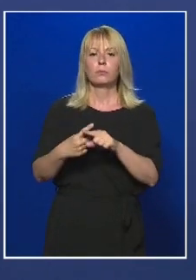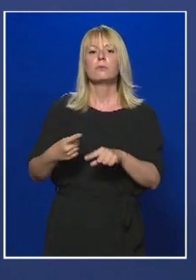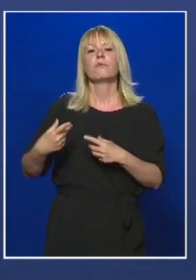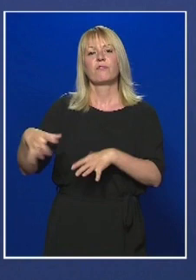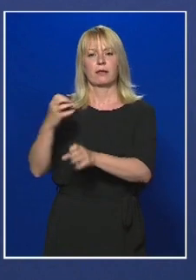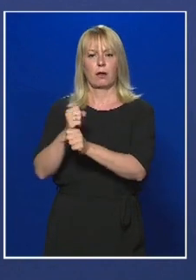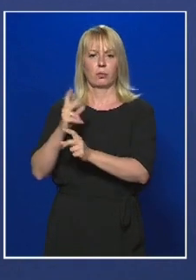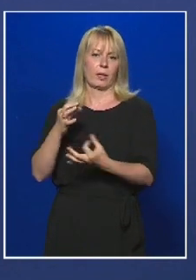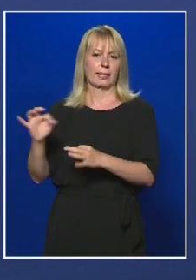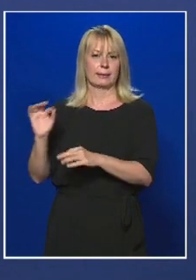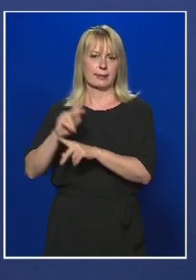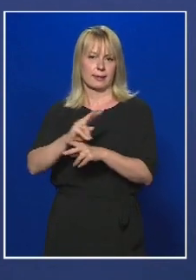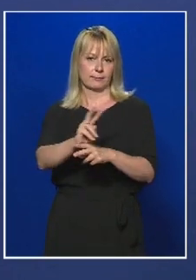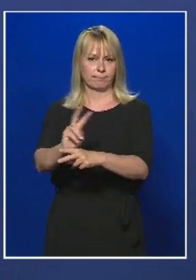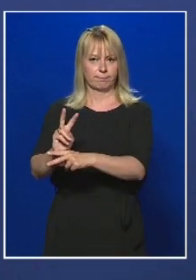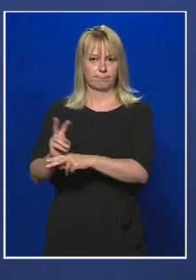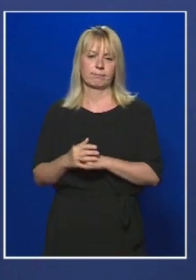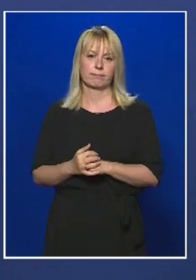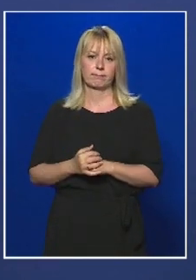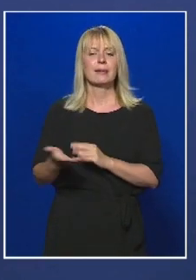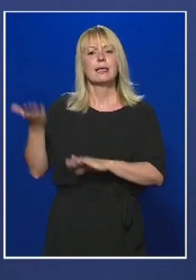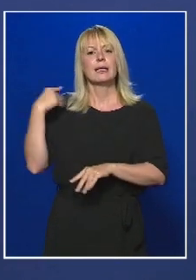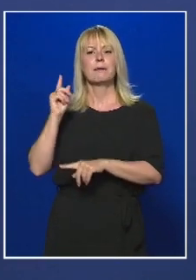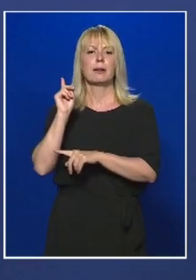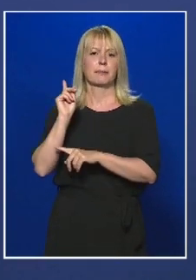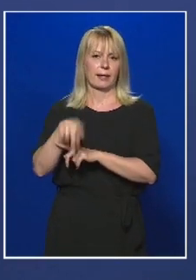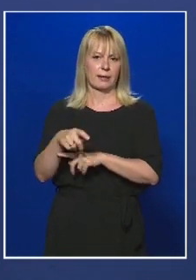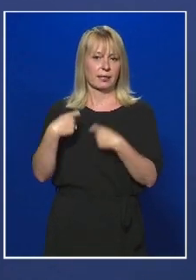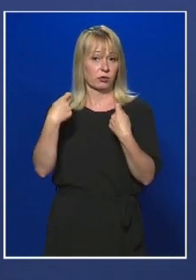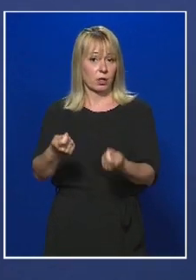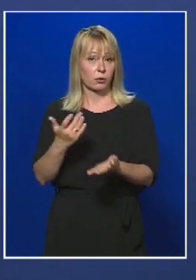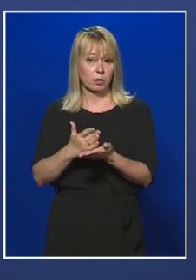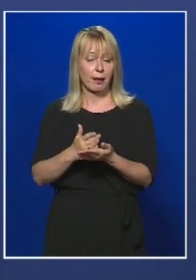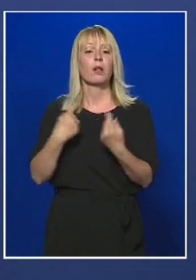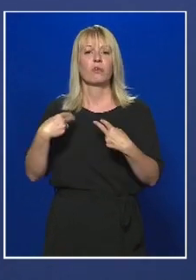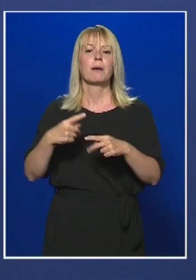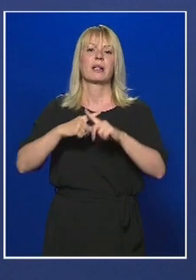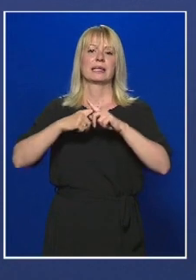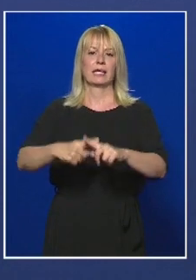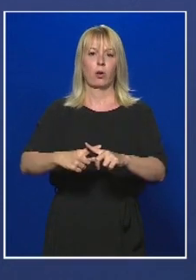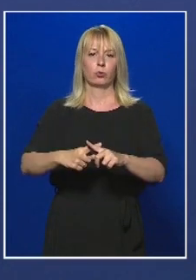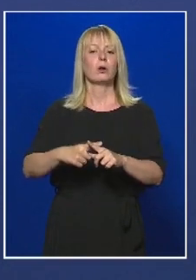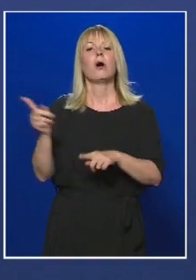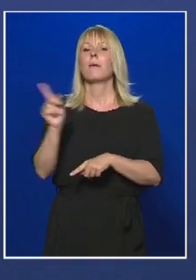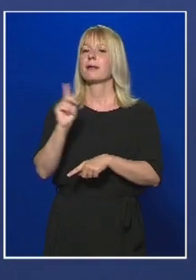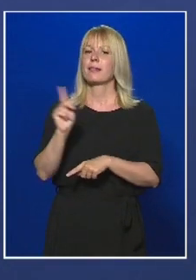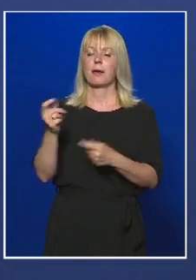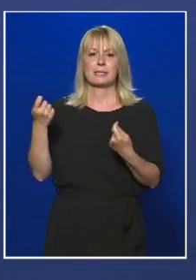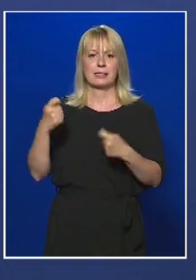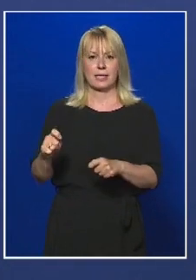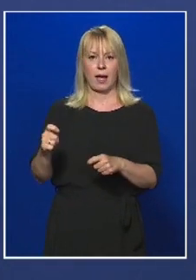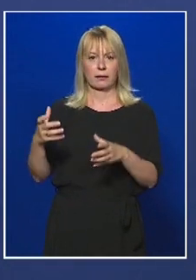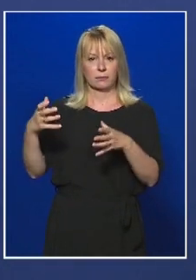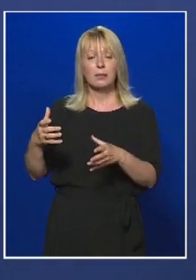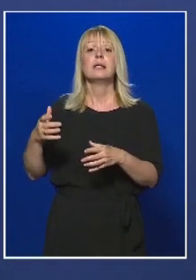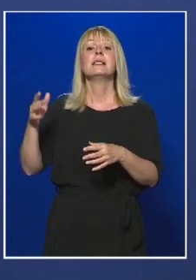intézkedik. A korábban kiadott rendelkezéseknek megfelelően továbbra is tilos tartózkodni a nemzárt helyen tartott zen- és